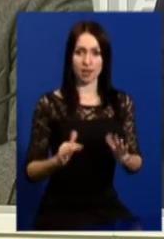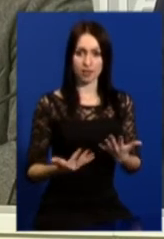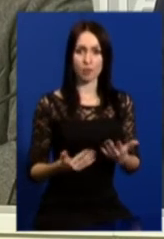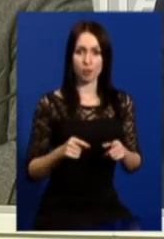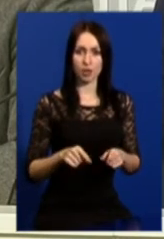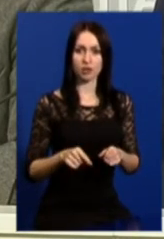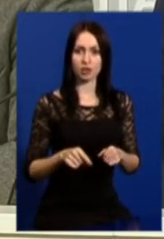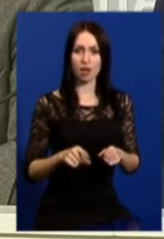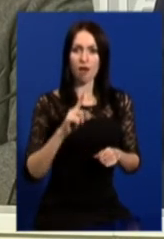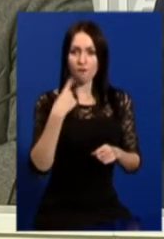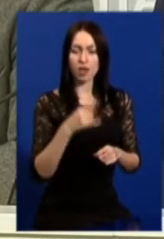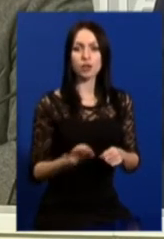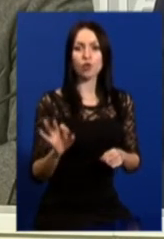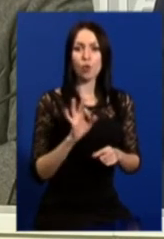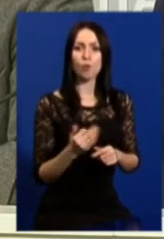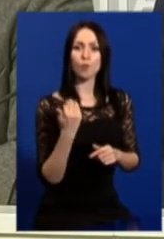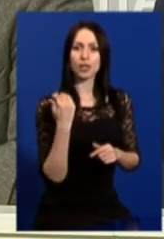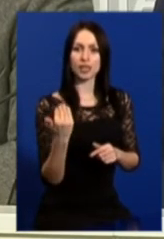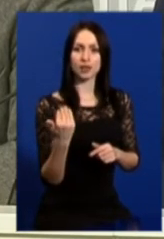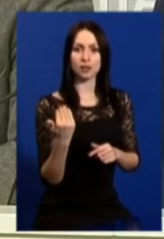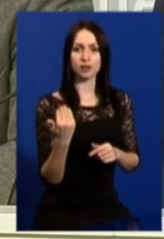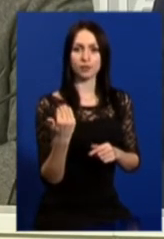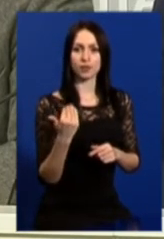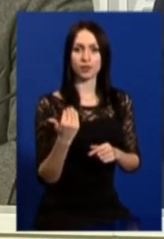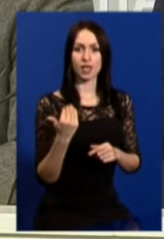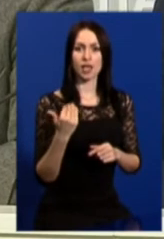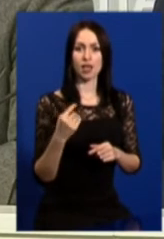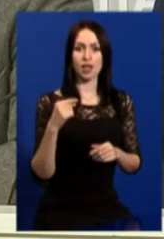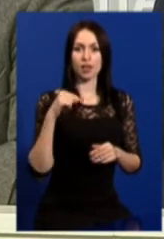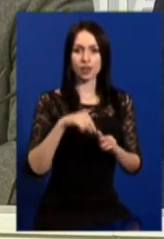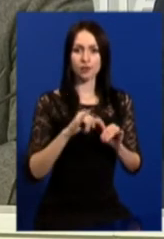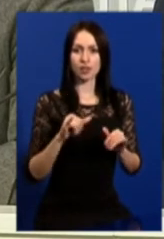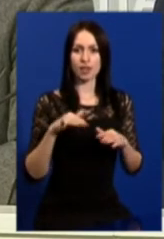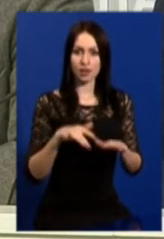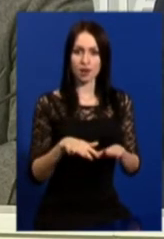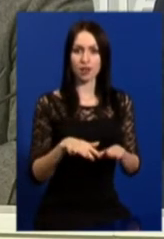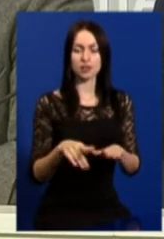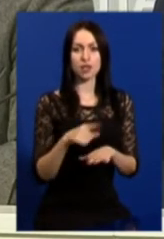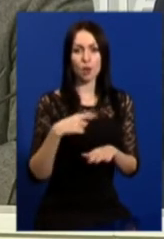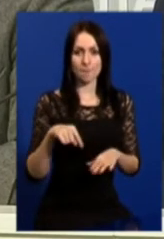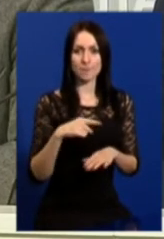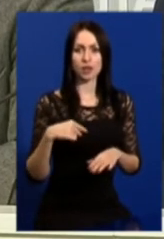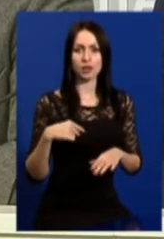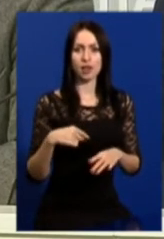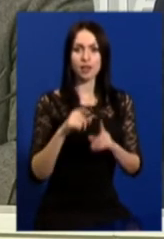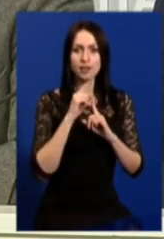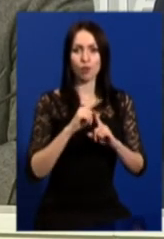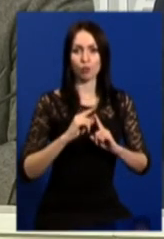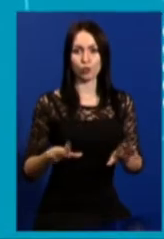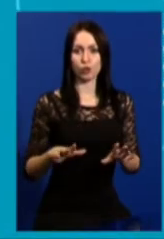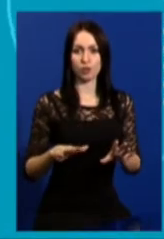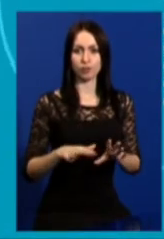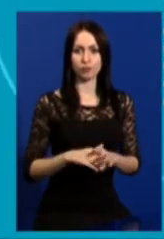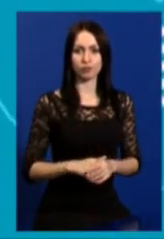говорити об їхньої інтенсифікації діяльності ми не будемо.